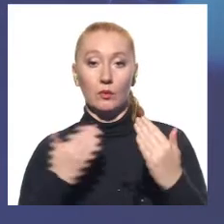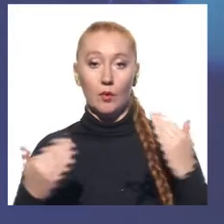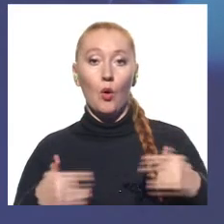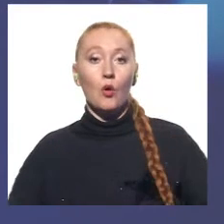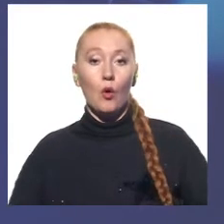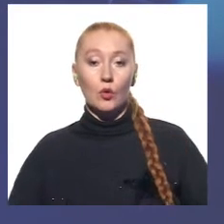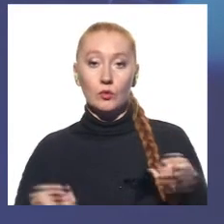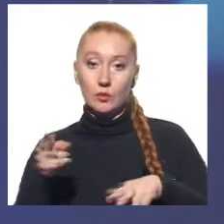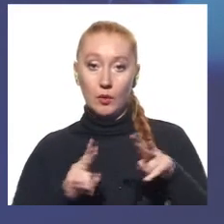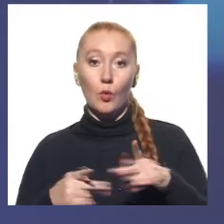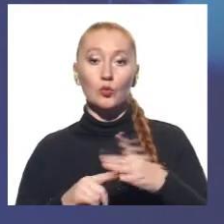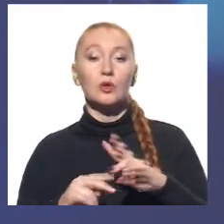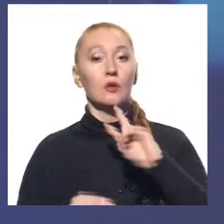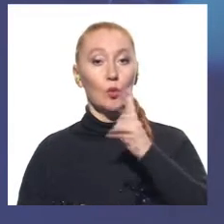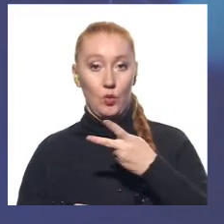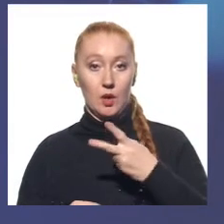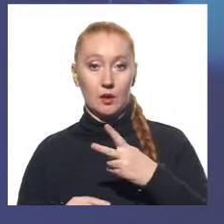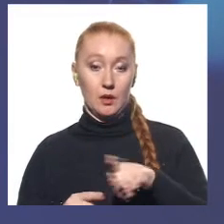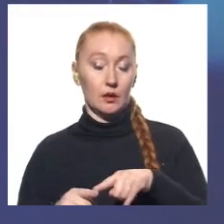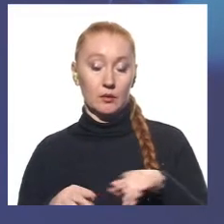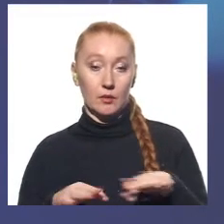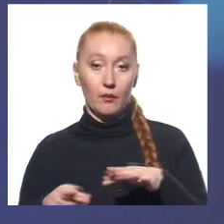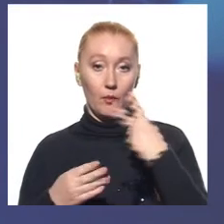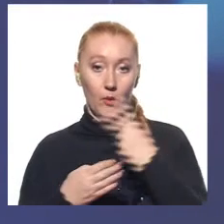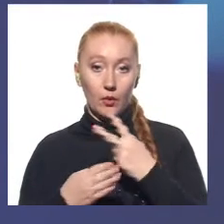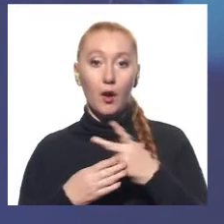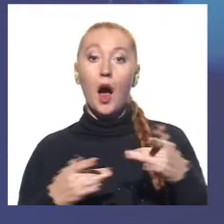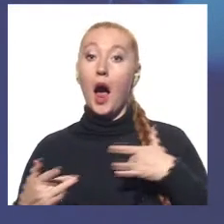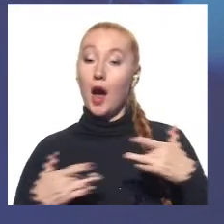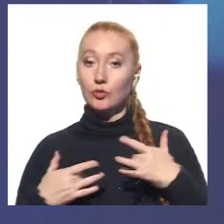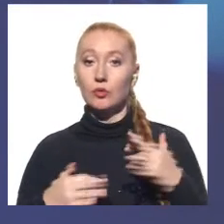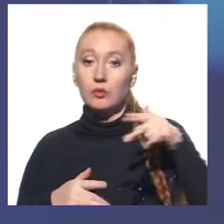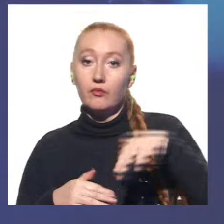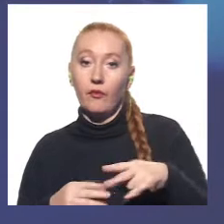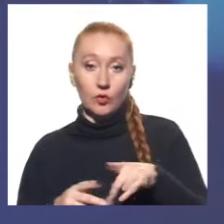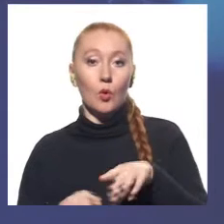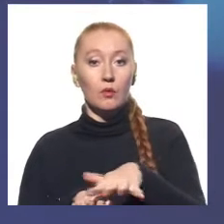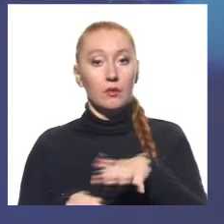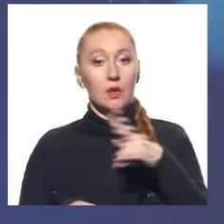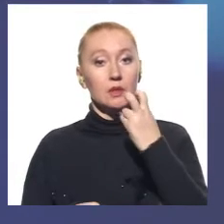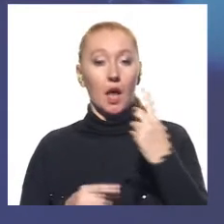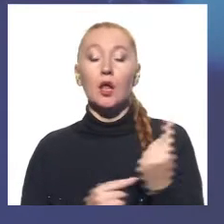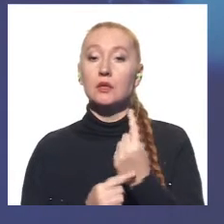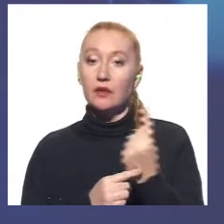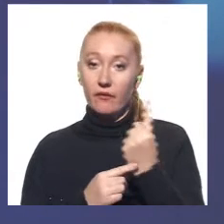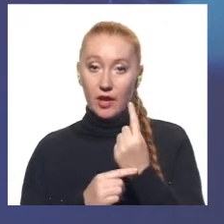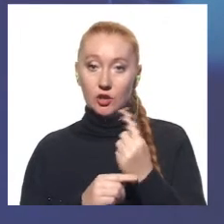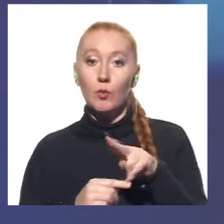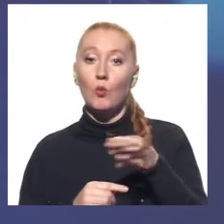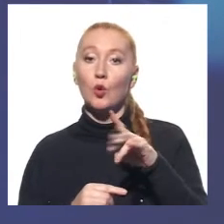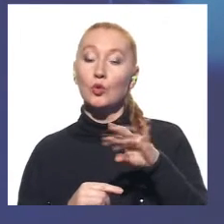про голодомор там проводять другий рік поспіль. Цьогоріч актори спустилися у залу до своїх глядачів зі свічками та проскурками,